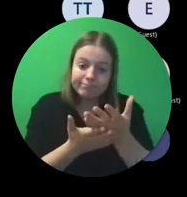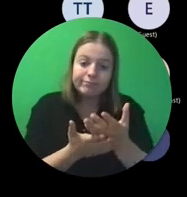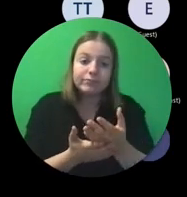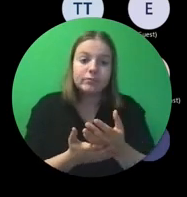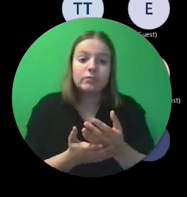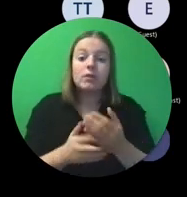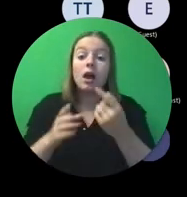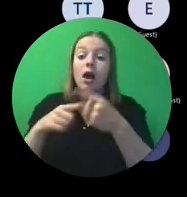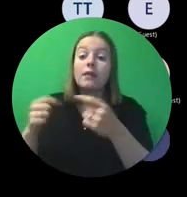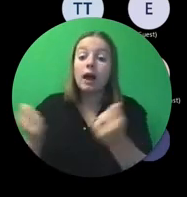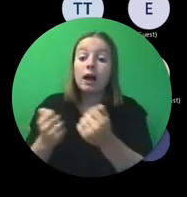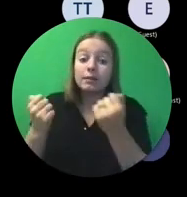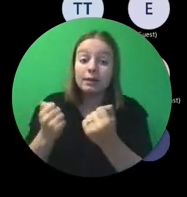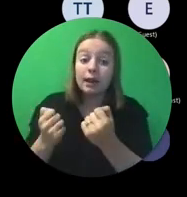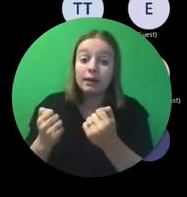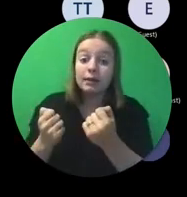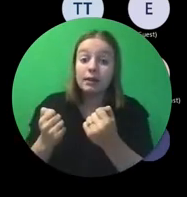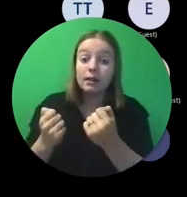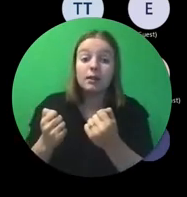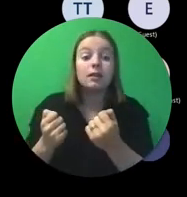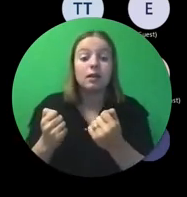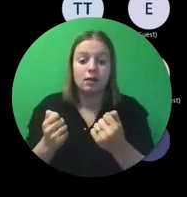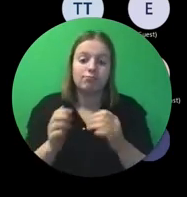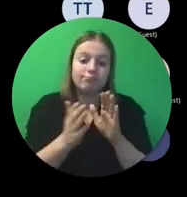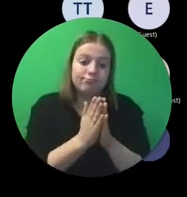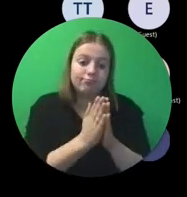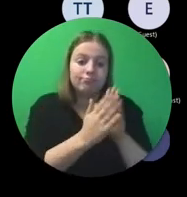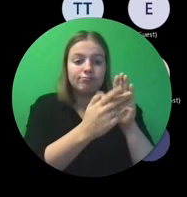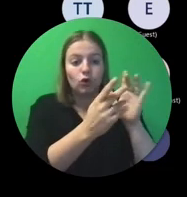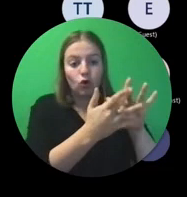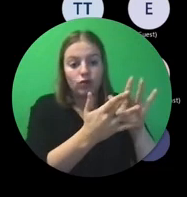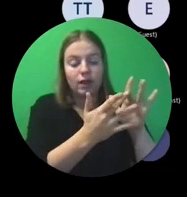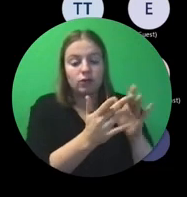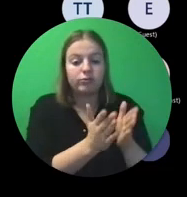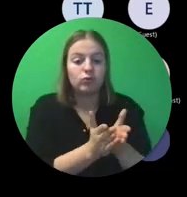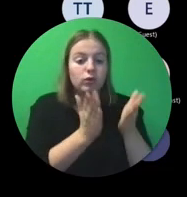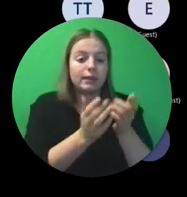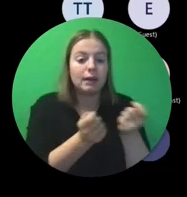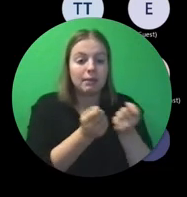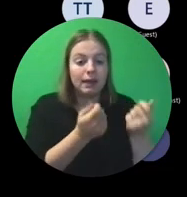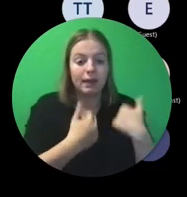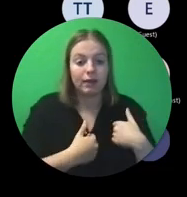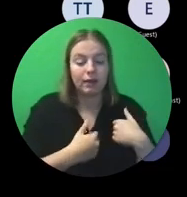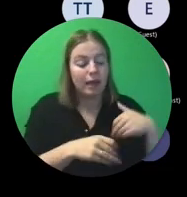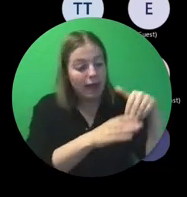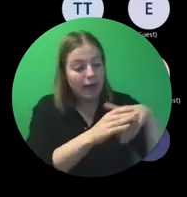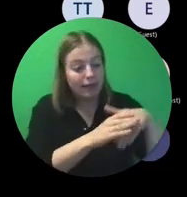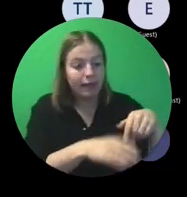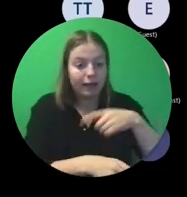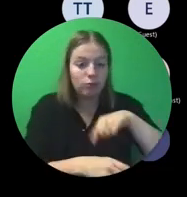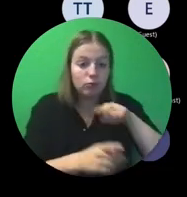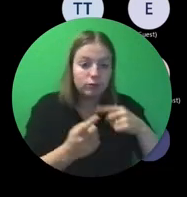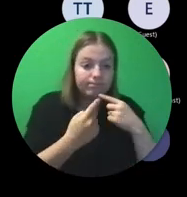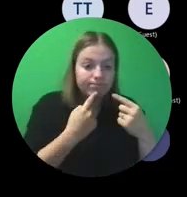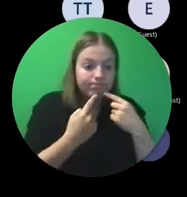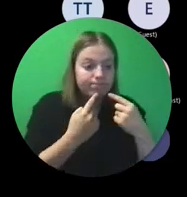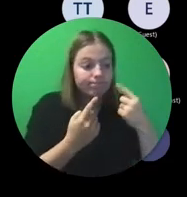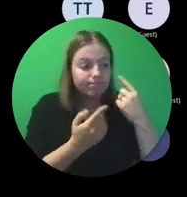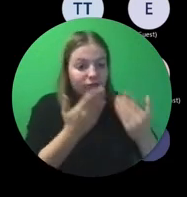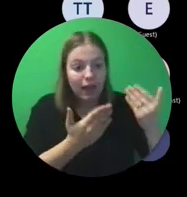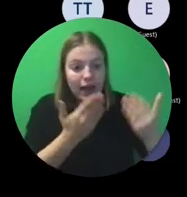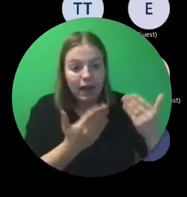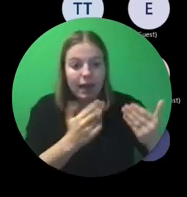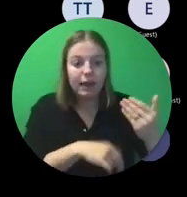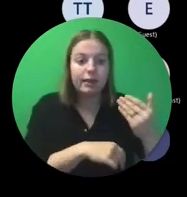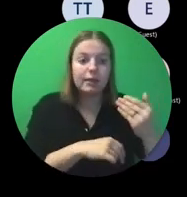diegene die hierin staan. Neem contact op met uw dossierbeheerder. En dan gaan we dat intern ook moeten bespreken en vergelijken. dergelijke. We gaan een soort